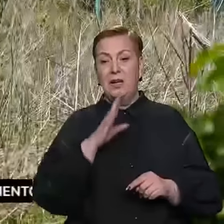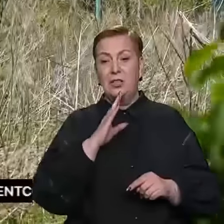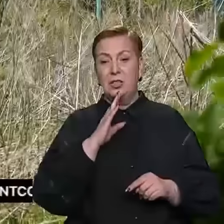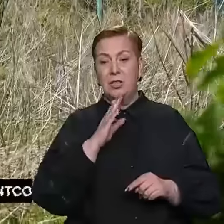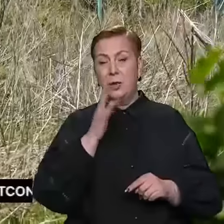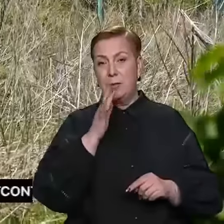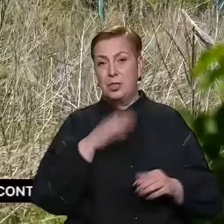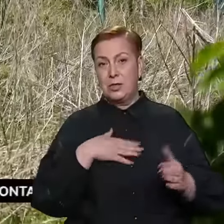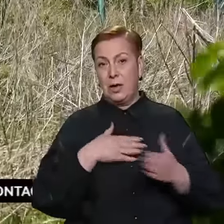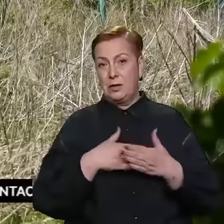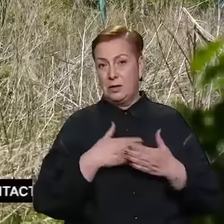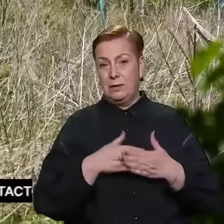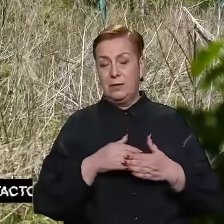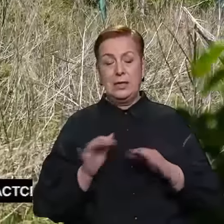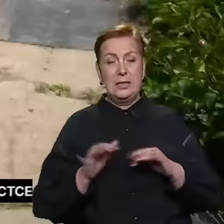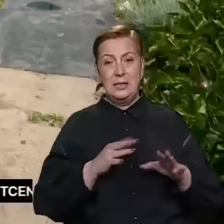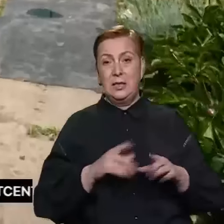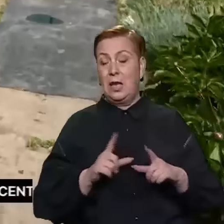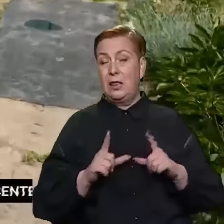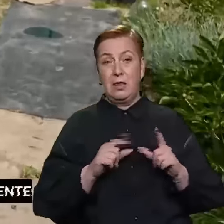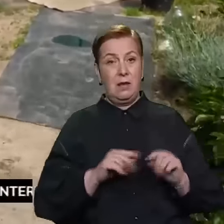активних бойових дій не виїжджала.